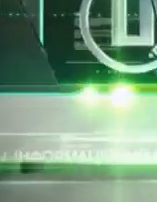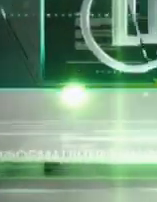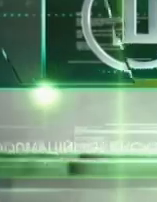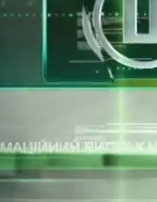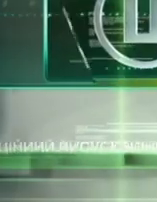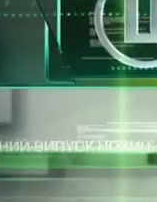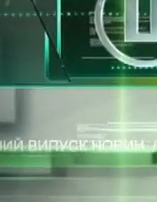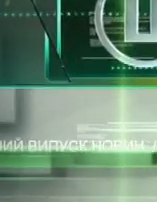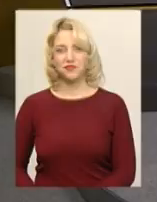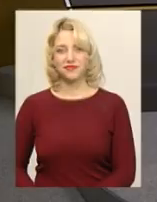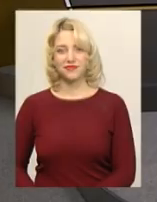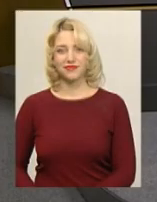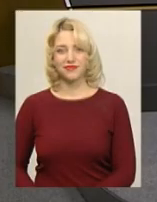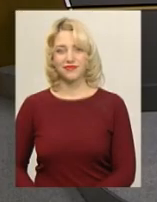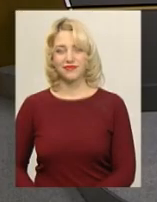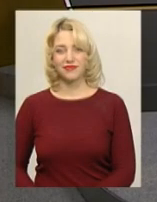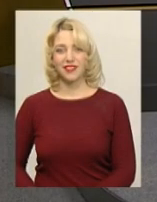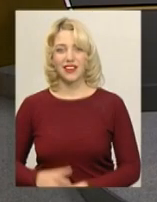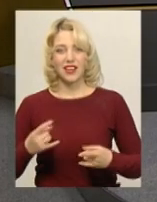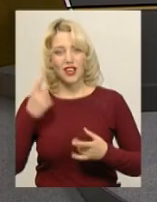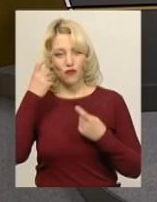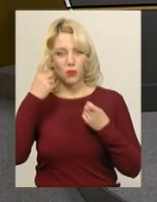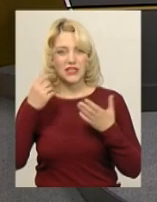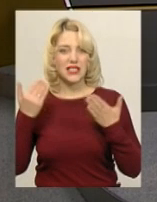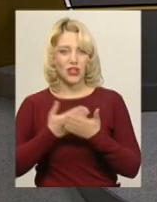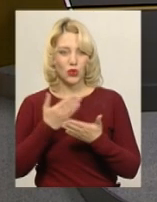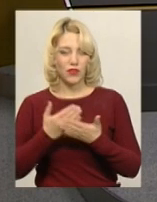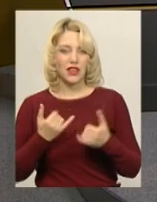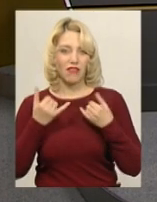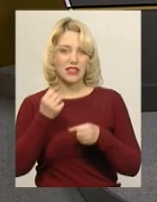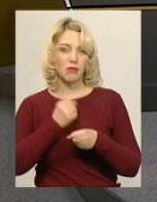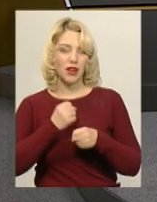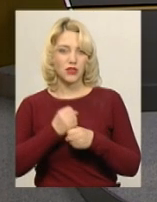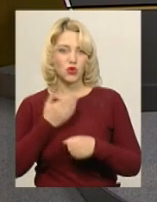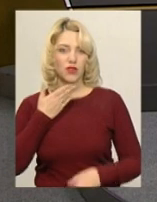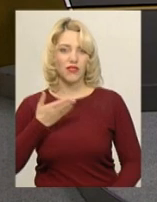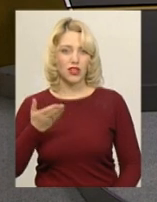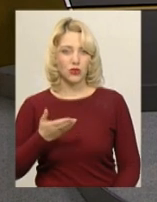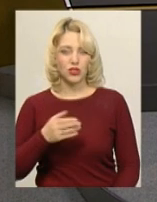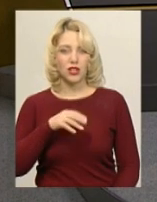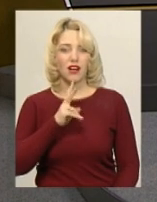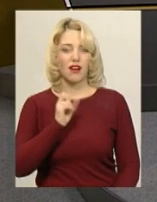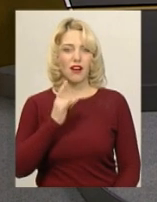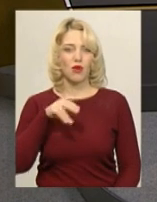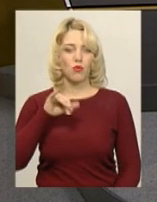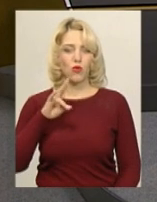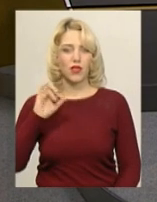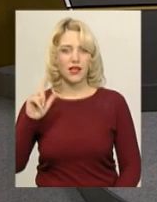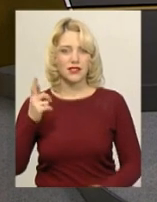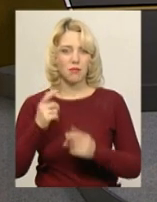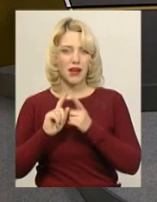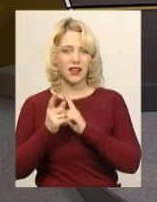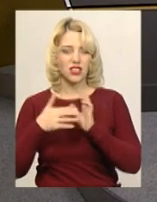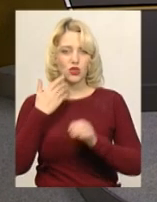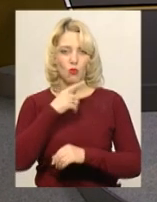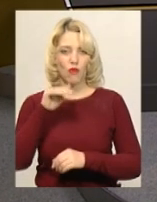Музика В ефірі інформаційний випуск новин. У студії для вас працює ведуча Олександра Карпунець, перекладна жестову мову